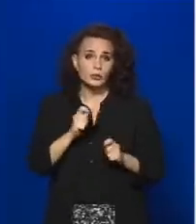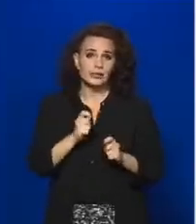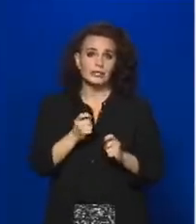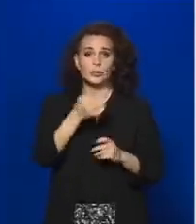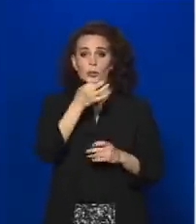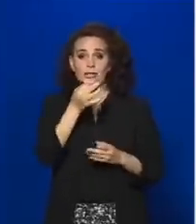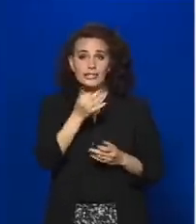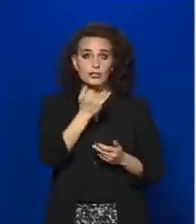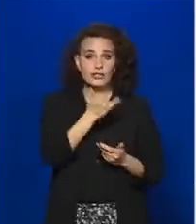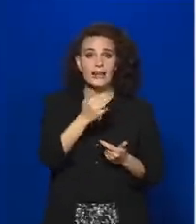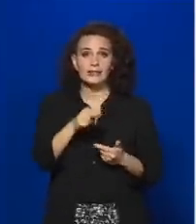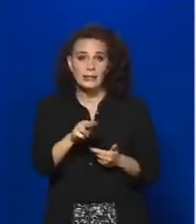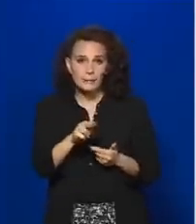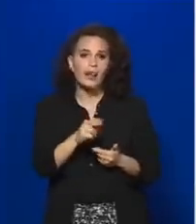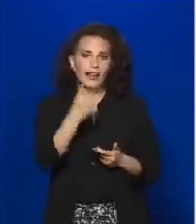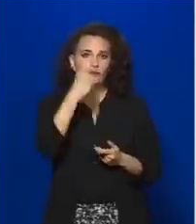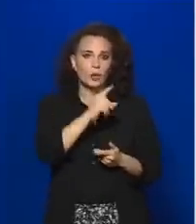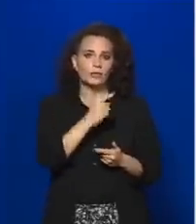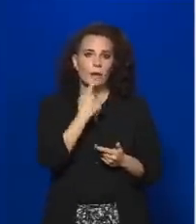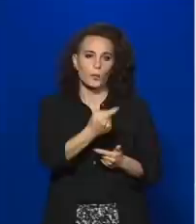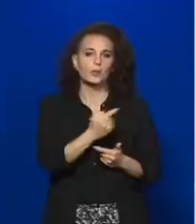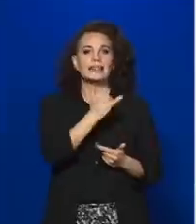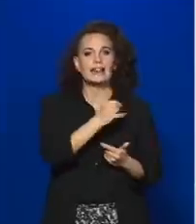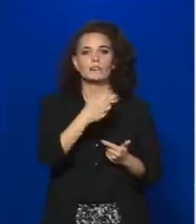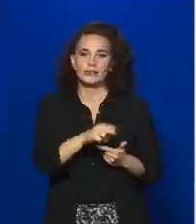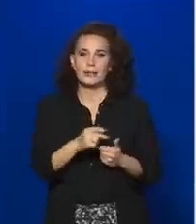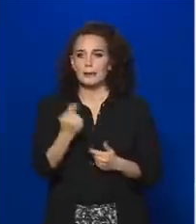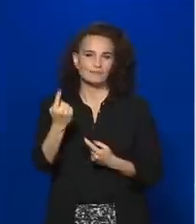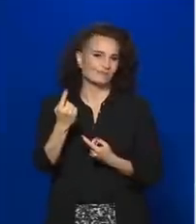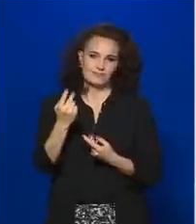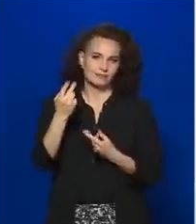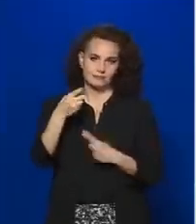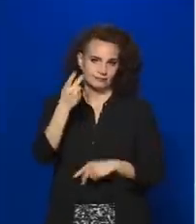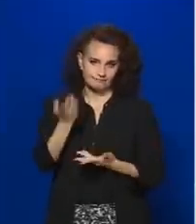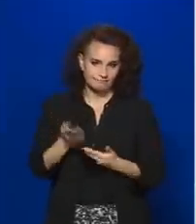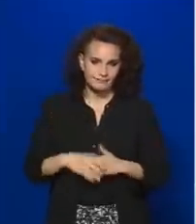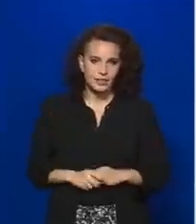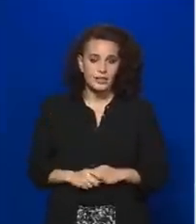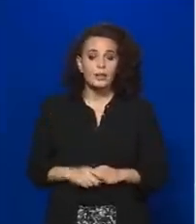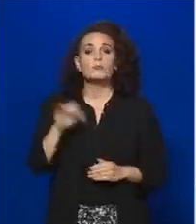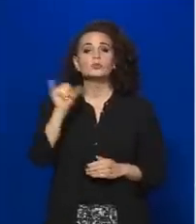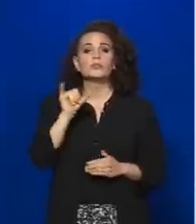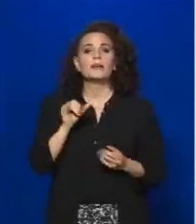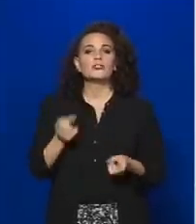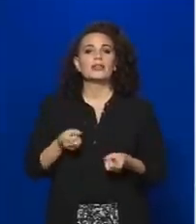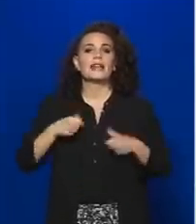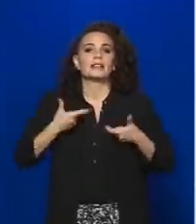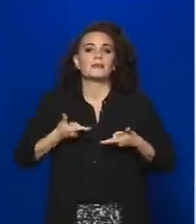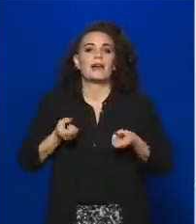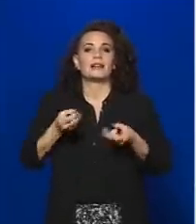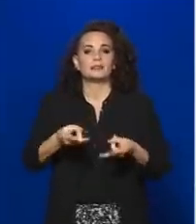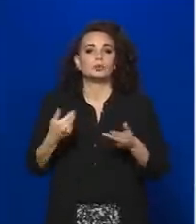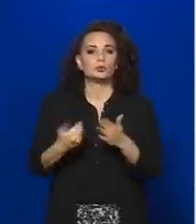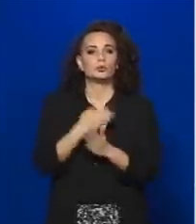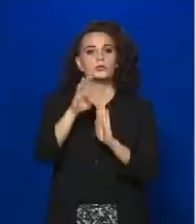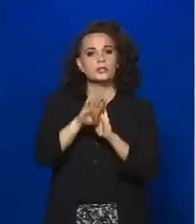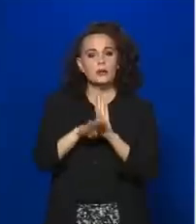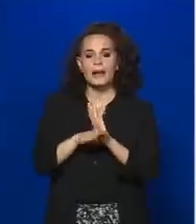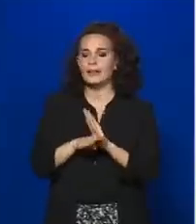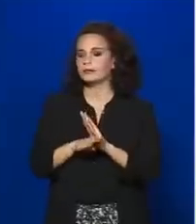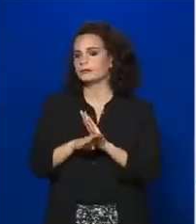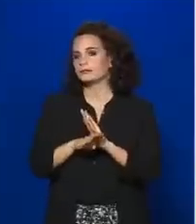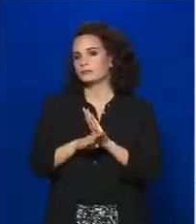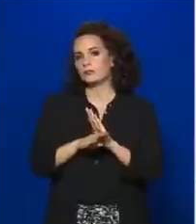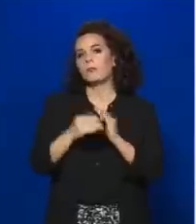egyértelműséggel véleményt. A Budapesten életbe lépő új szabályokról ezt követően, összes polgármester ma